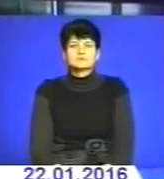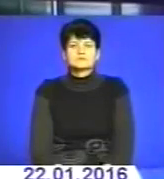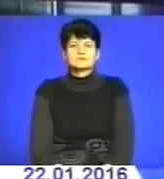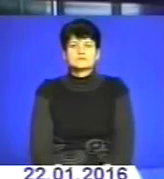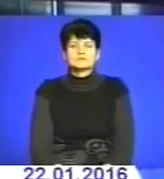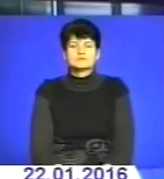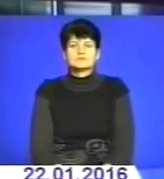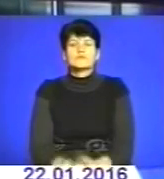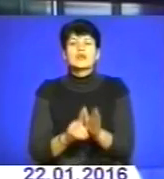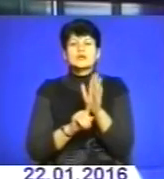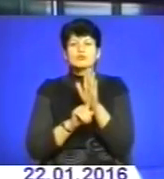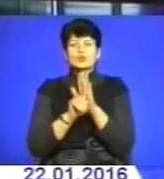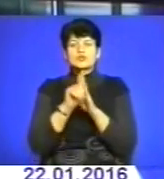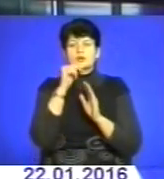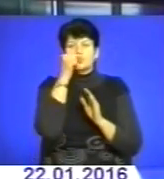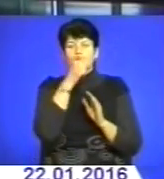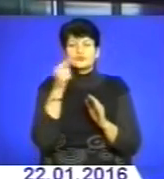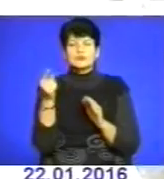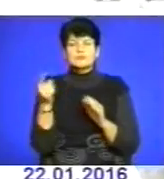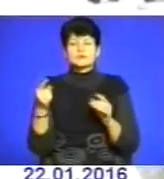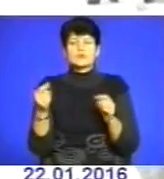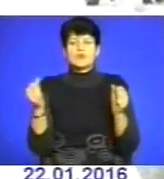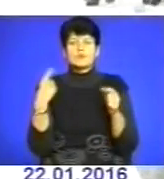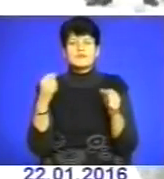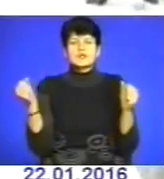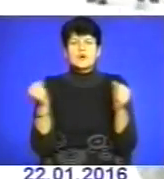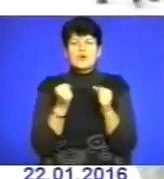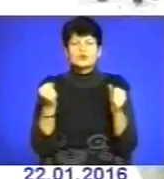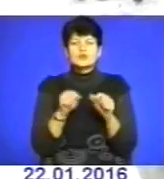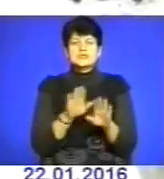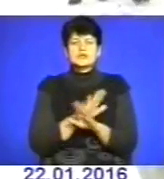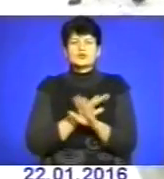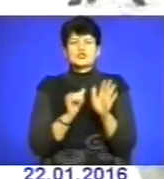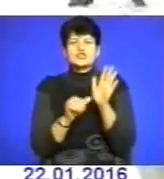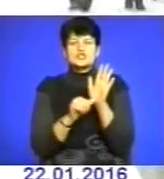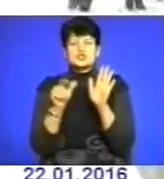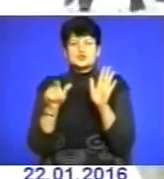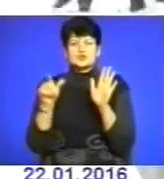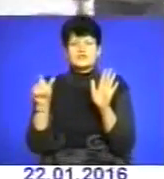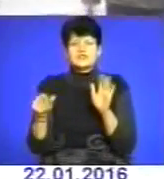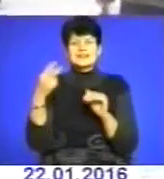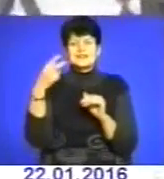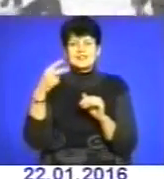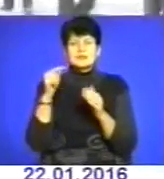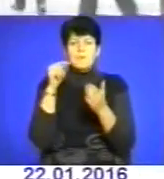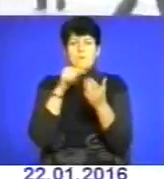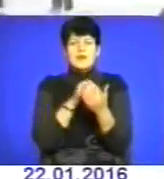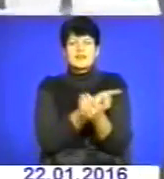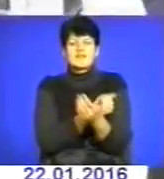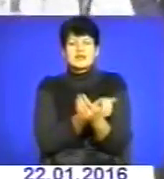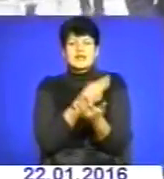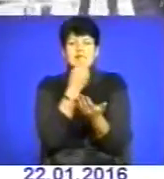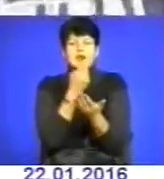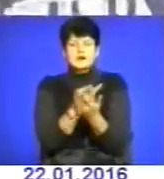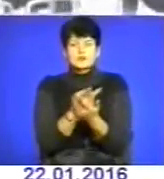З початку року на Тернопільщині від переохолодження загинули шестеро людей, понад 20 потрапили до лікарень. В обласному управлінні Державної